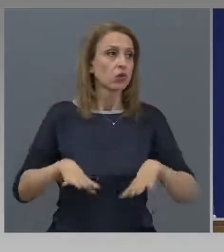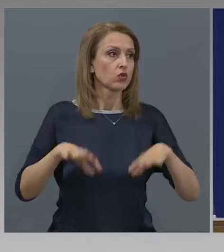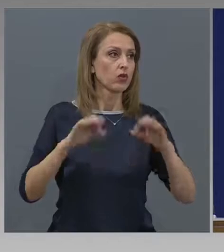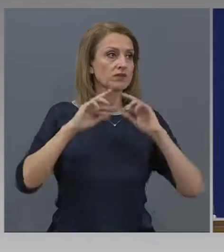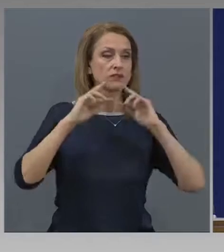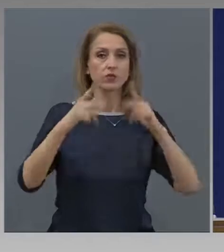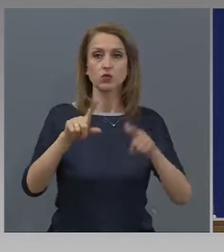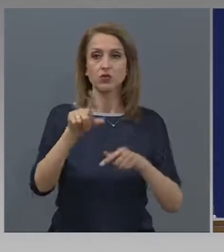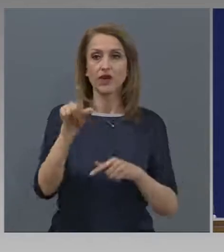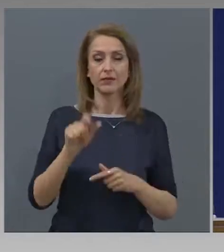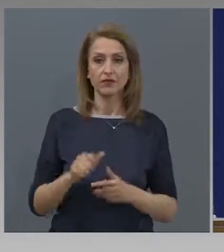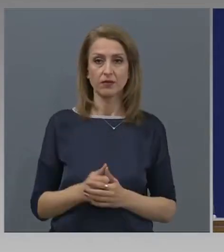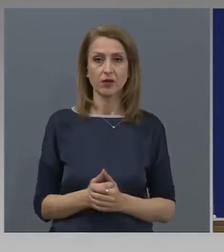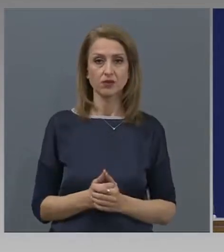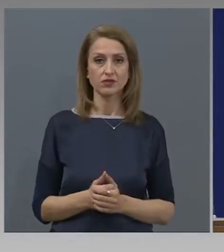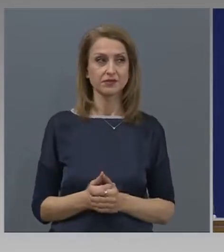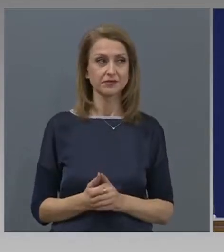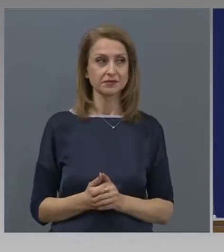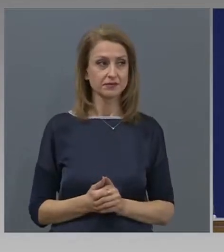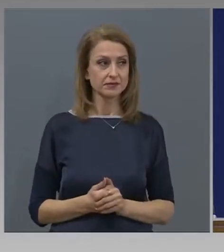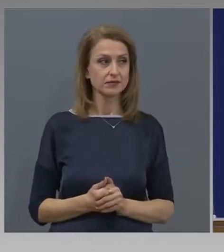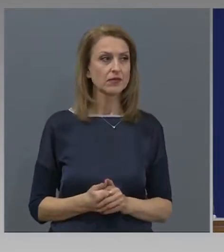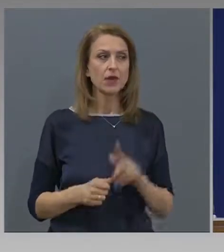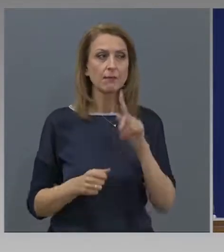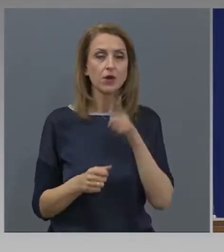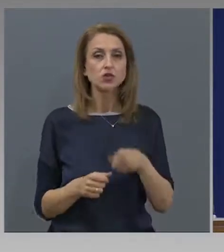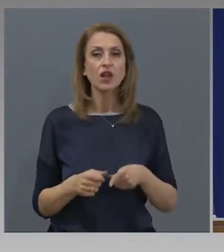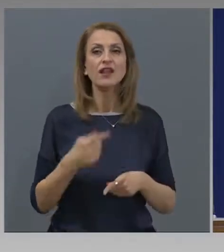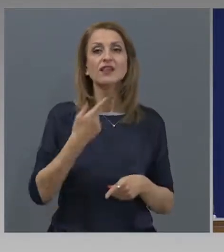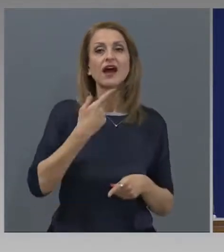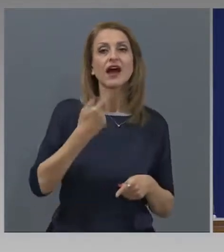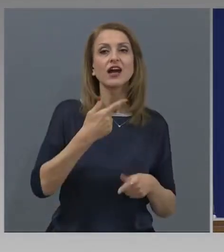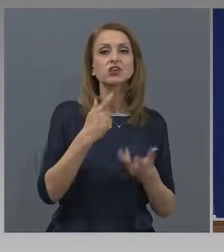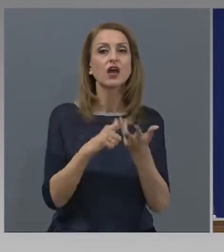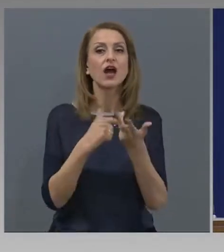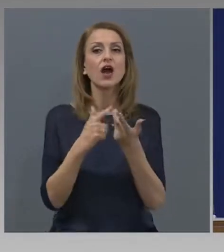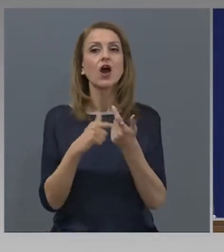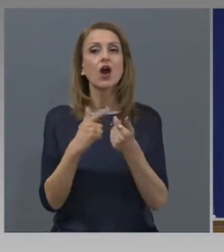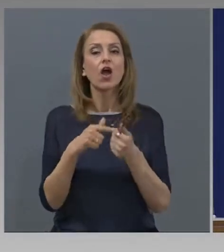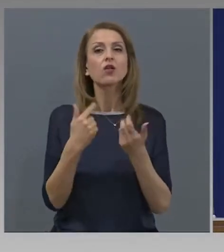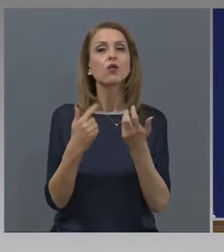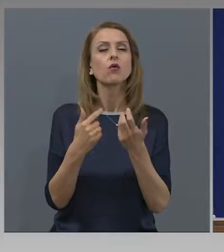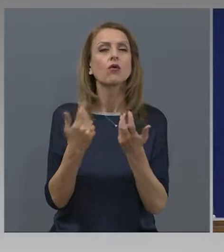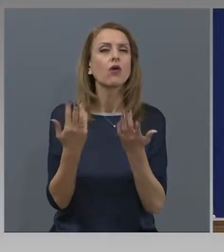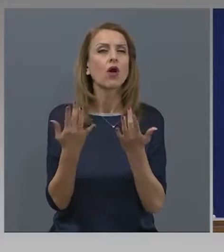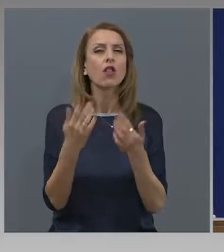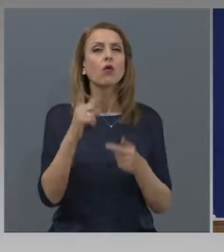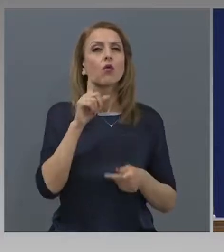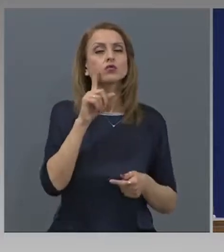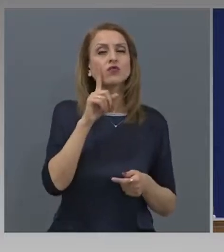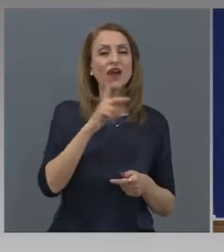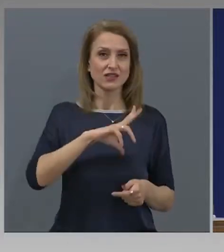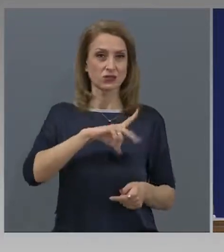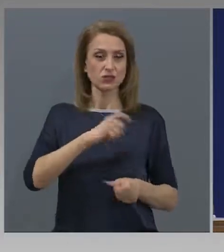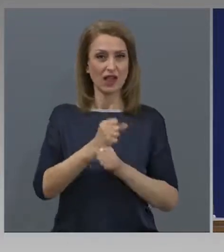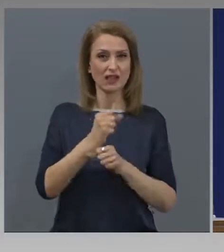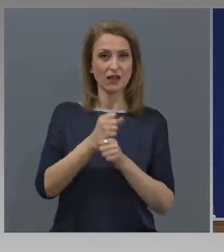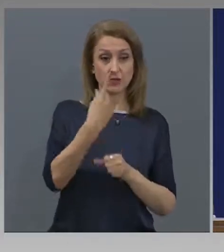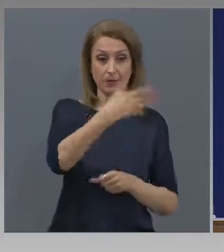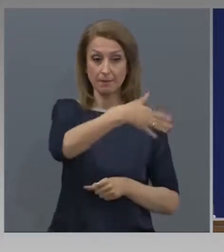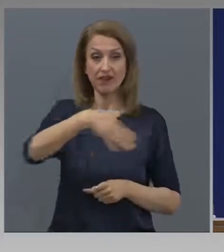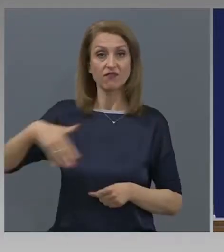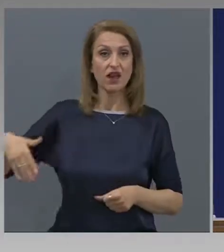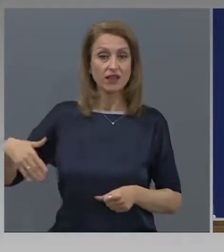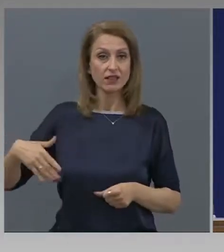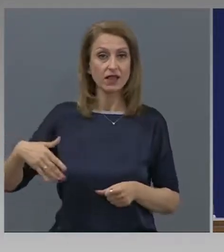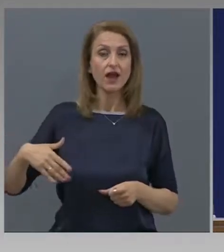на въпрос. Министр Сачева, Нова телевизия, може ли да кажете колко са броя на служителите на първа линия и дали можете вече да кажете по каква